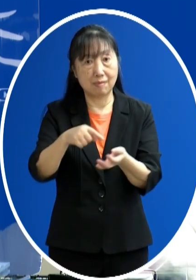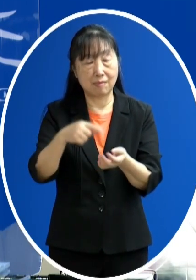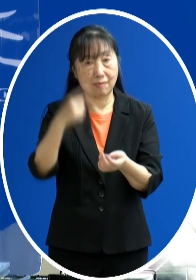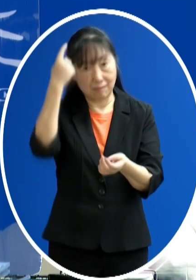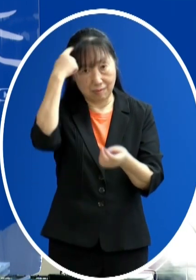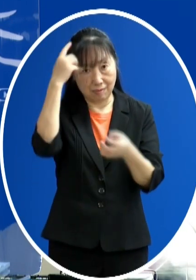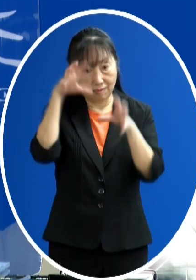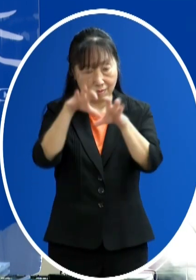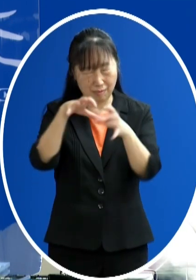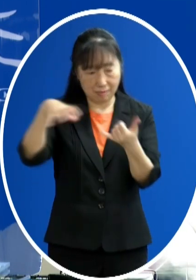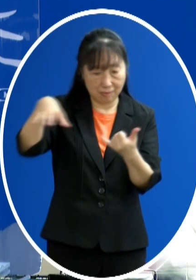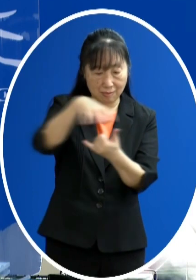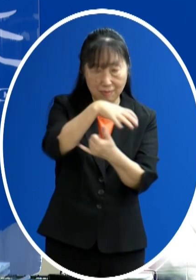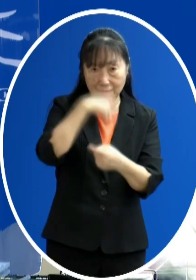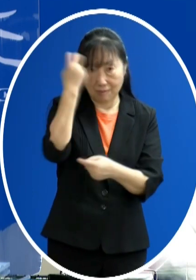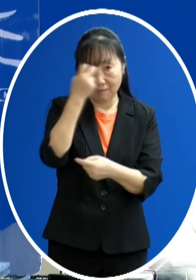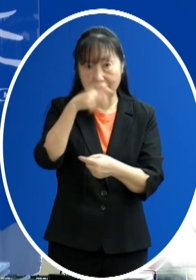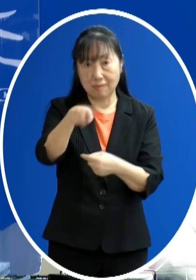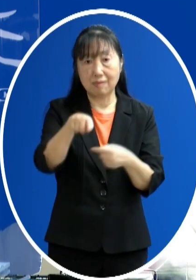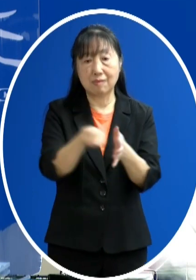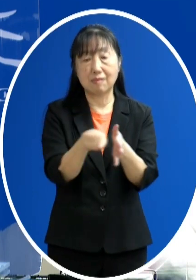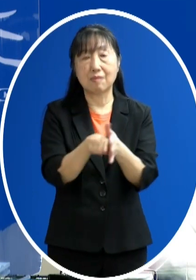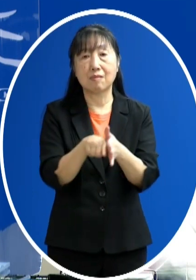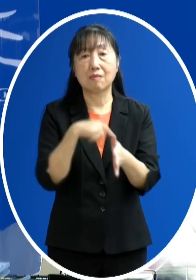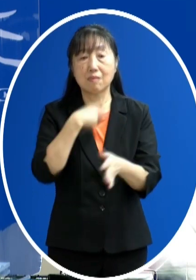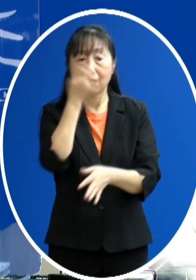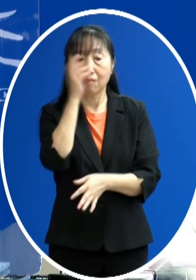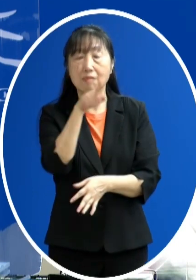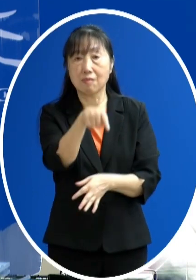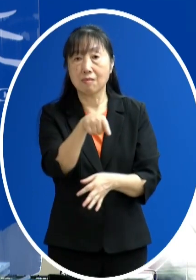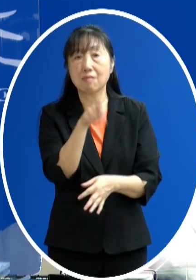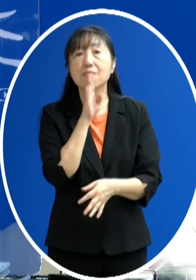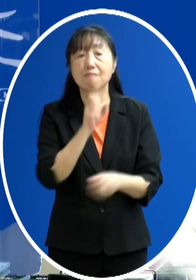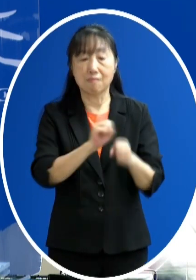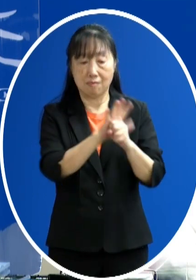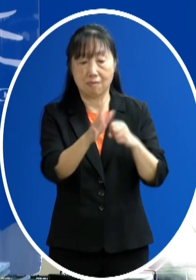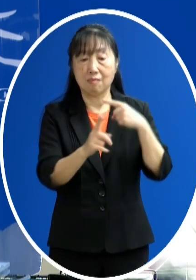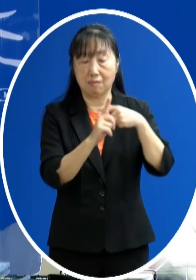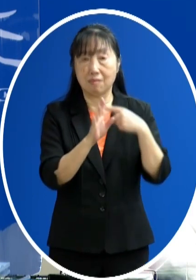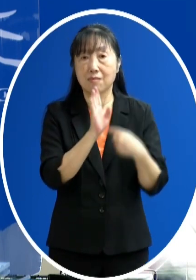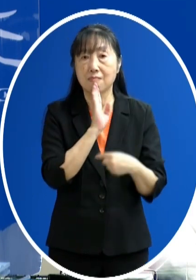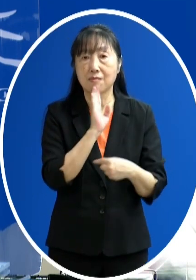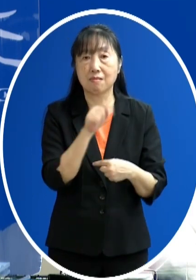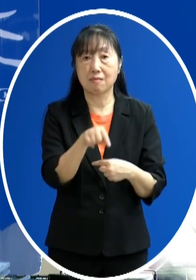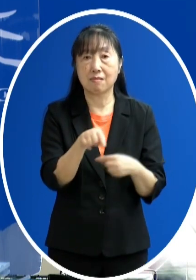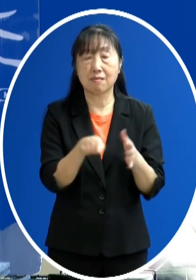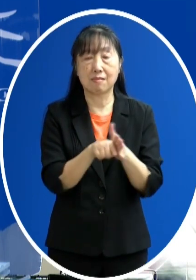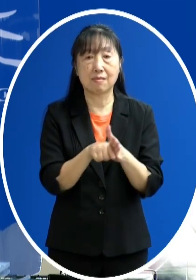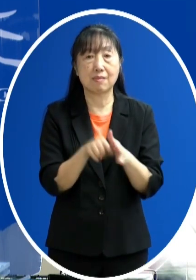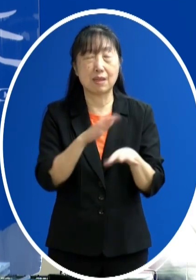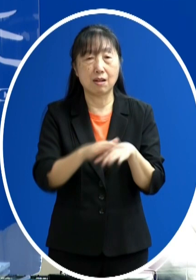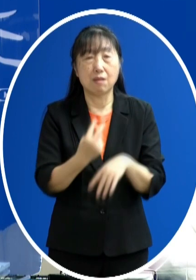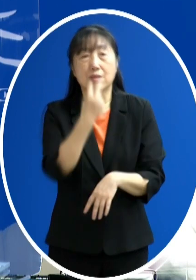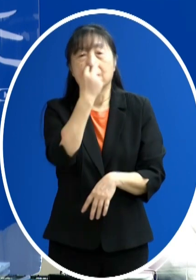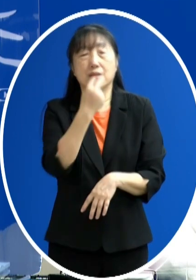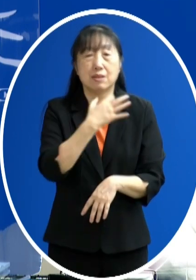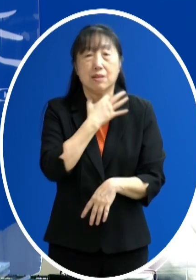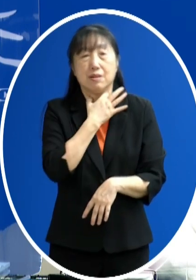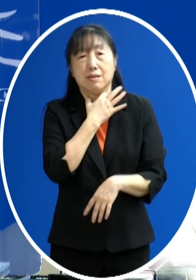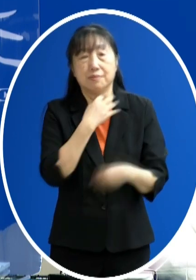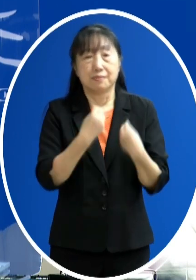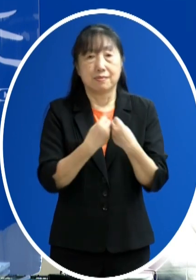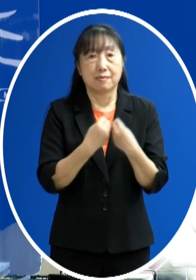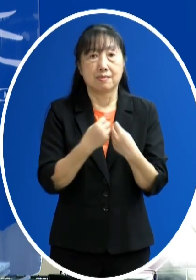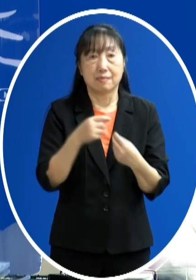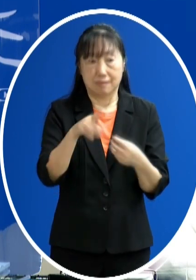查 不過在住院檢查的時候就發現說 採檢新冠也是確診 後續有出現那個呼吸窘迫的一個狀